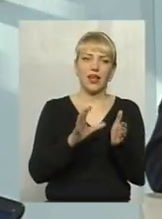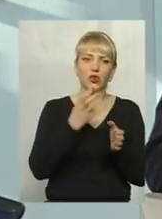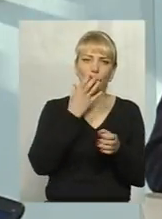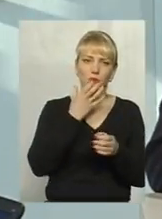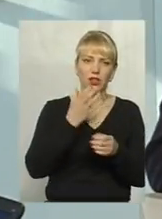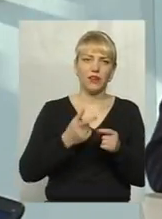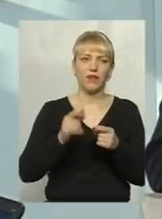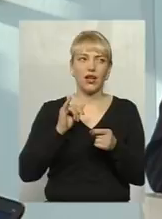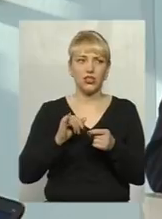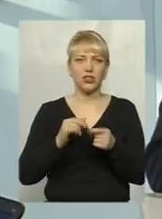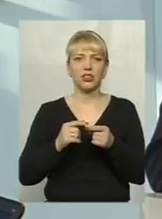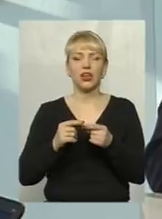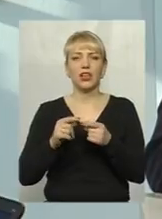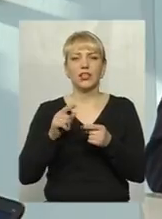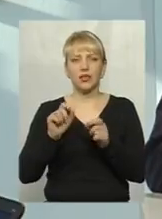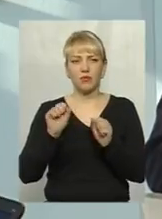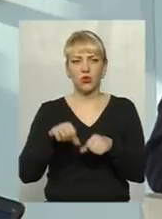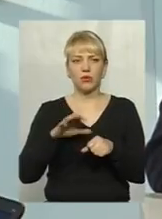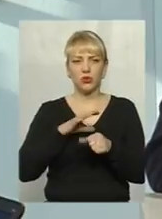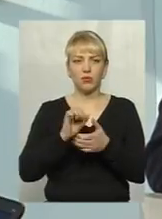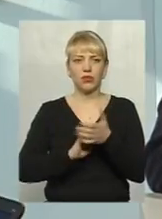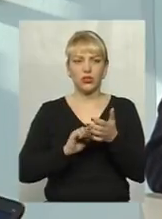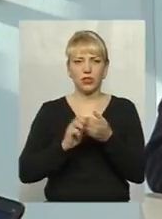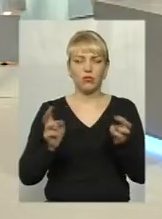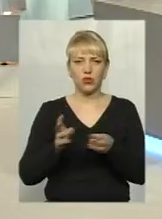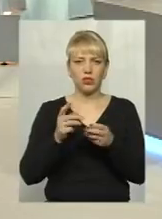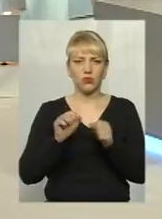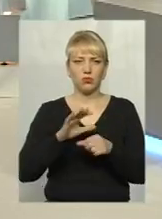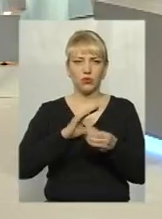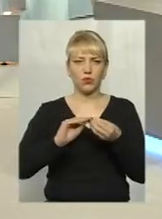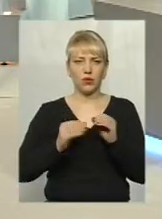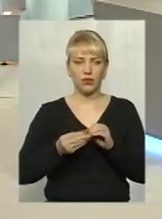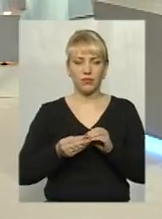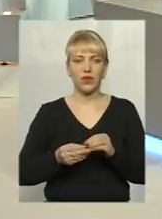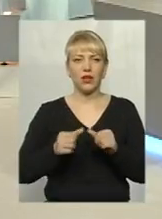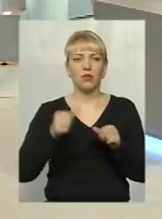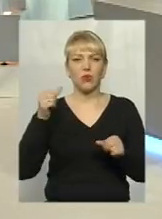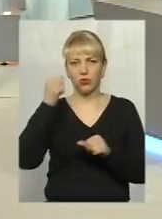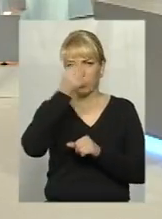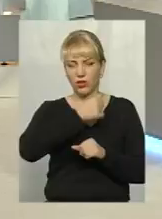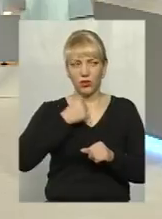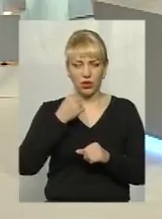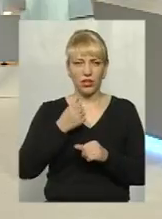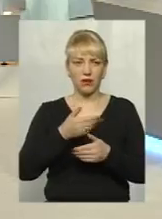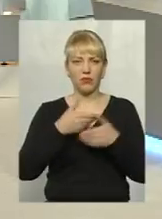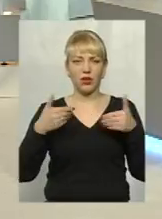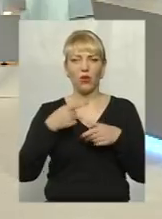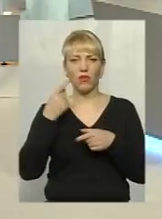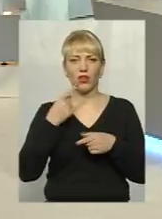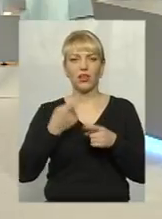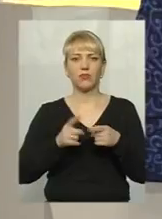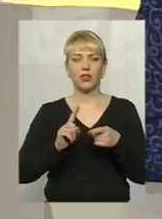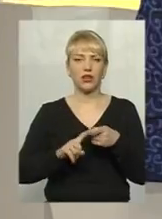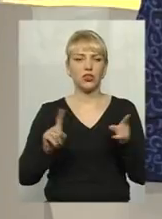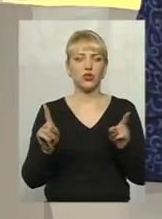буде однією з причиною пожеж і, не дай Боже, летальних випадків. Минулі роки ми говорили про те,